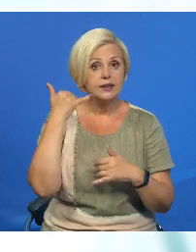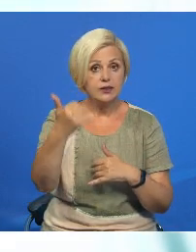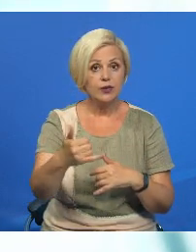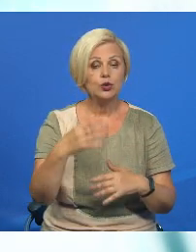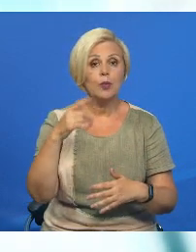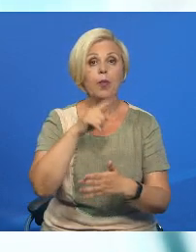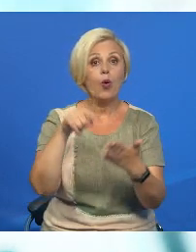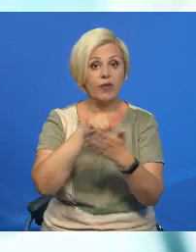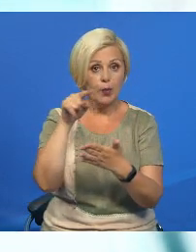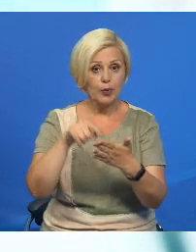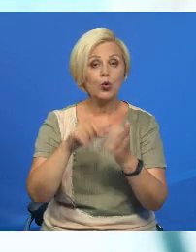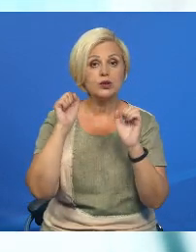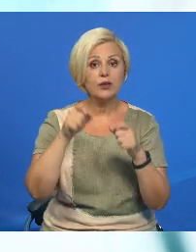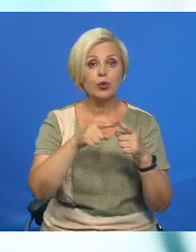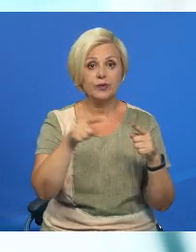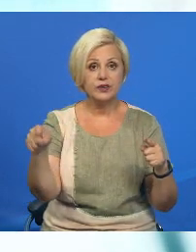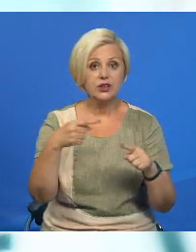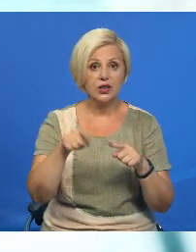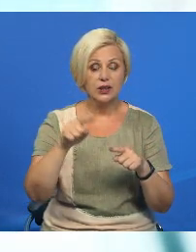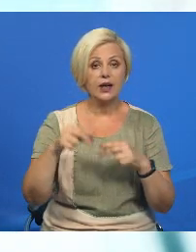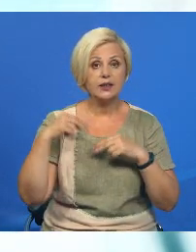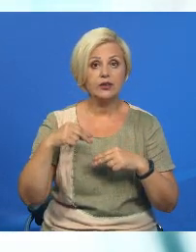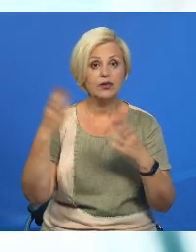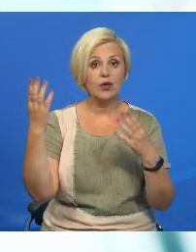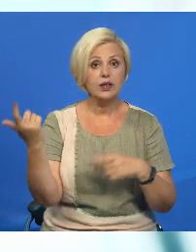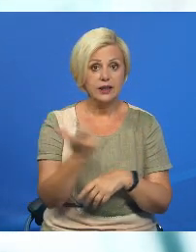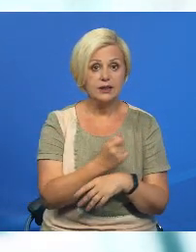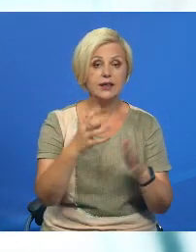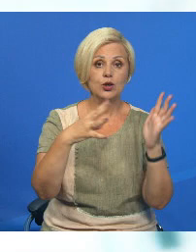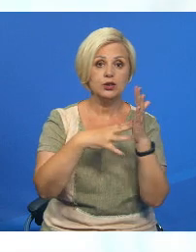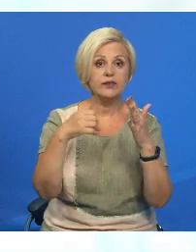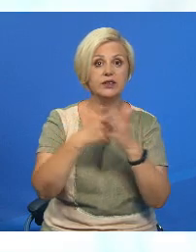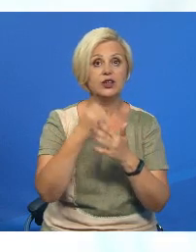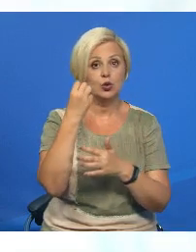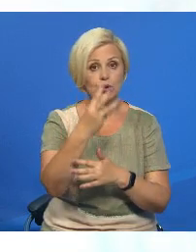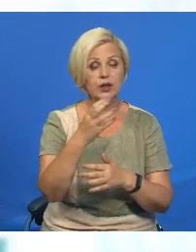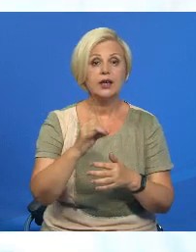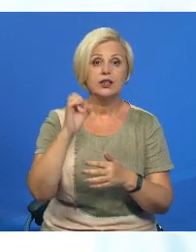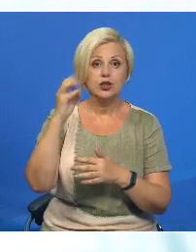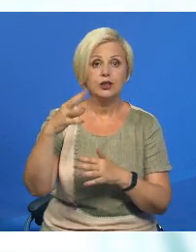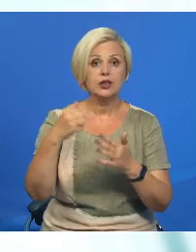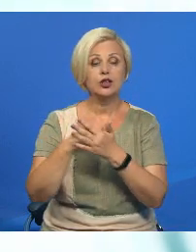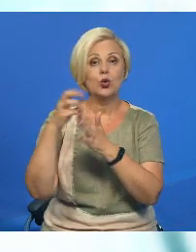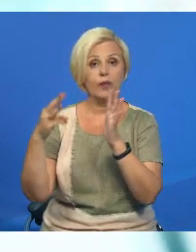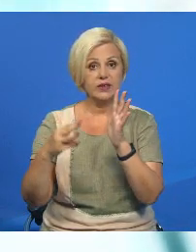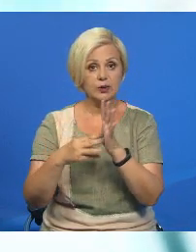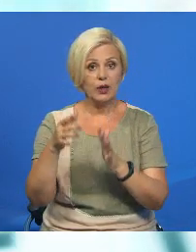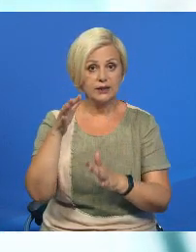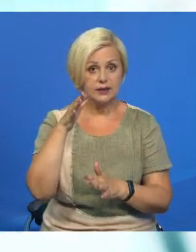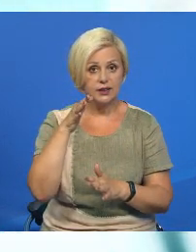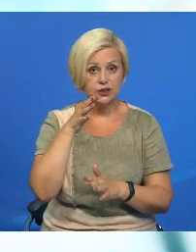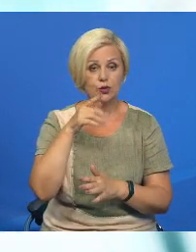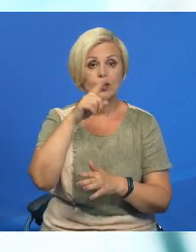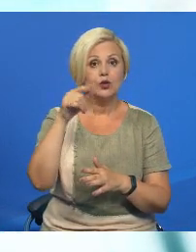по хваливчих питаниях можно на протягу этого операционного тыдня. С 9 до 13 и с 14 до 18 годин.